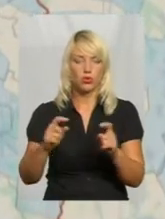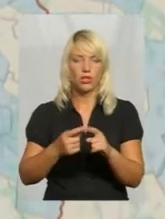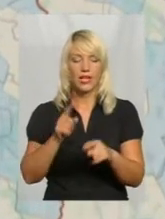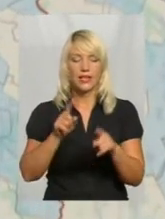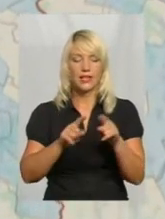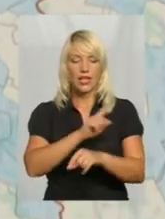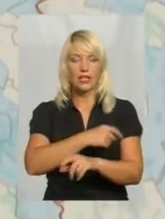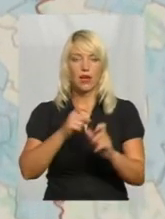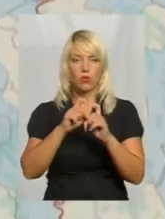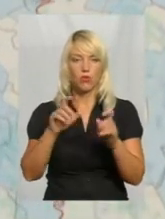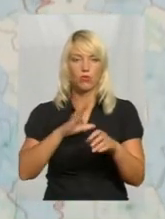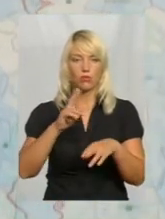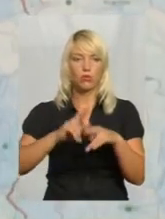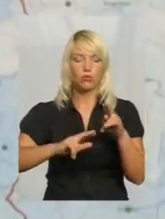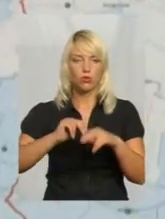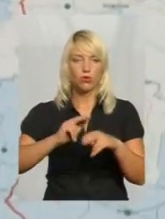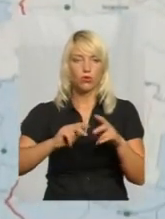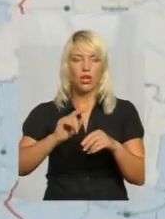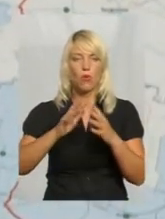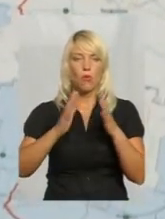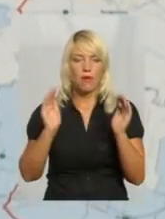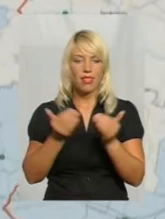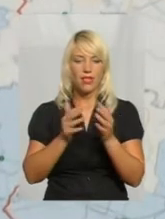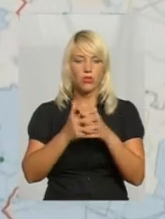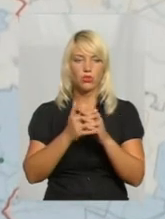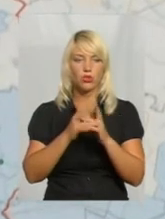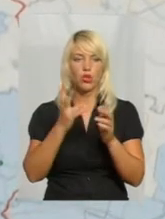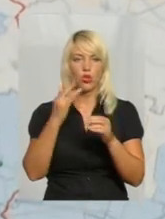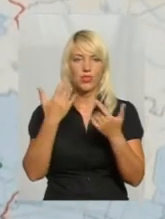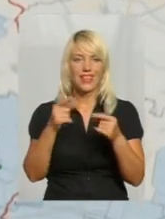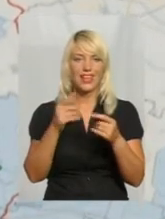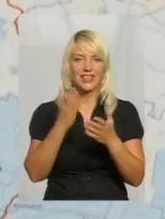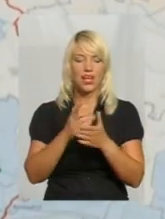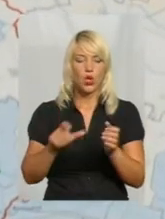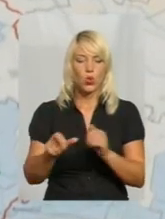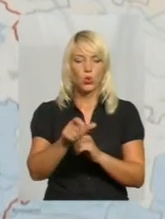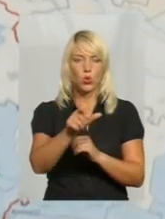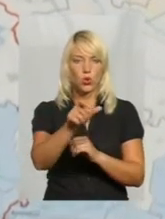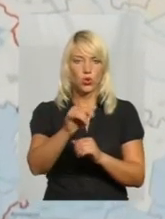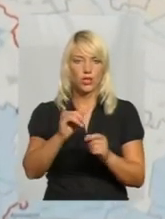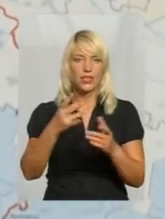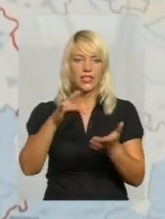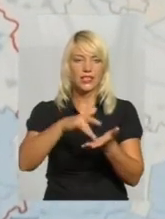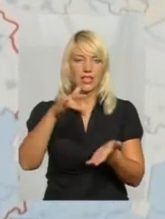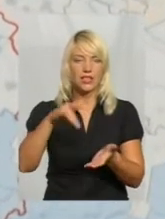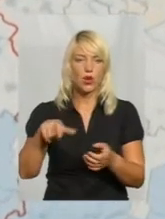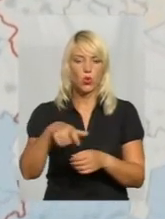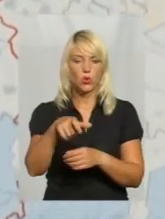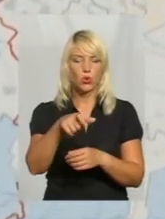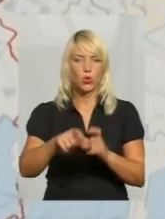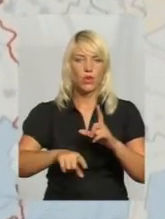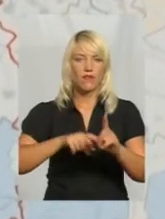амбулаторії будуть побудовані взагалі, навіть в маленькому селі, але де є роздоріжжя, де на центральну дорогу виїжджають